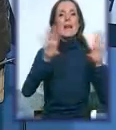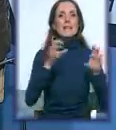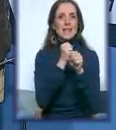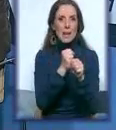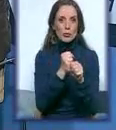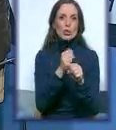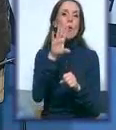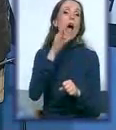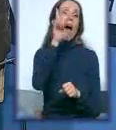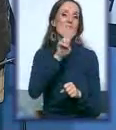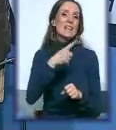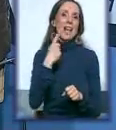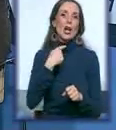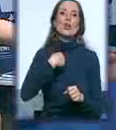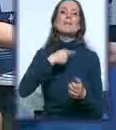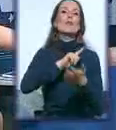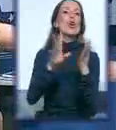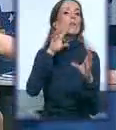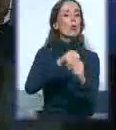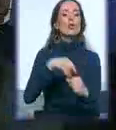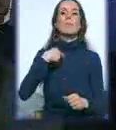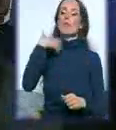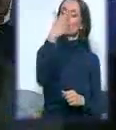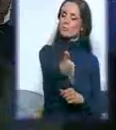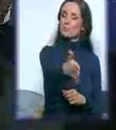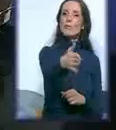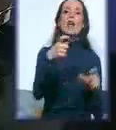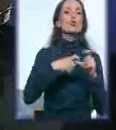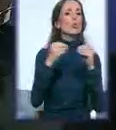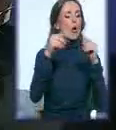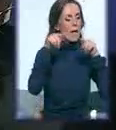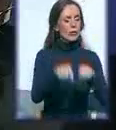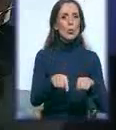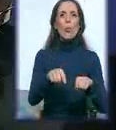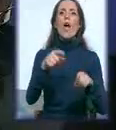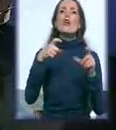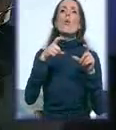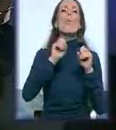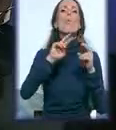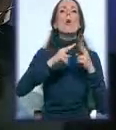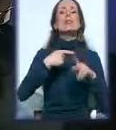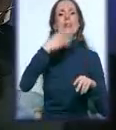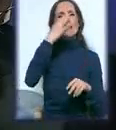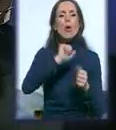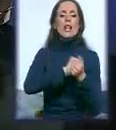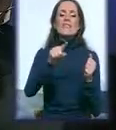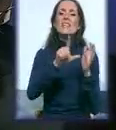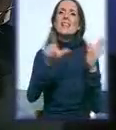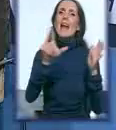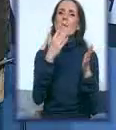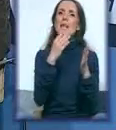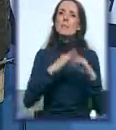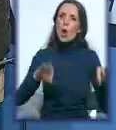smo se odmah uključili. Utržili ruku i reći je Studio B uz vas, jer mislije u pozitivnost bolje će pratiti svih 17 projekata. samo sad, ja Studio B